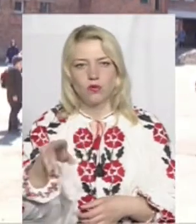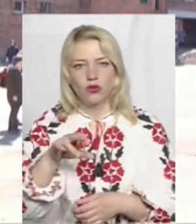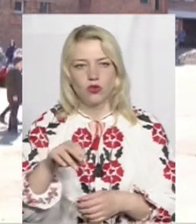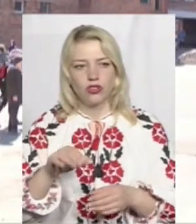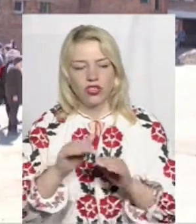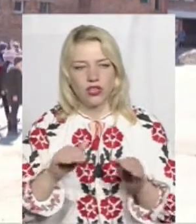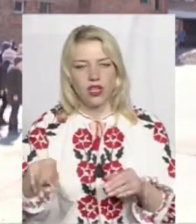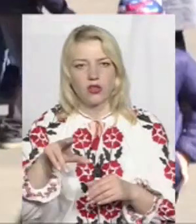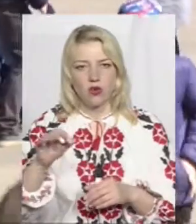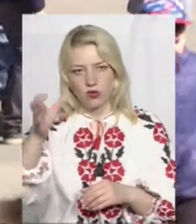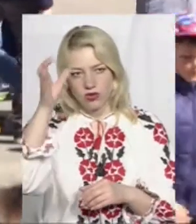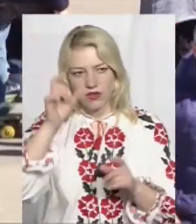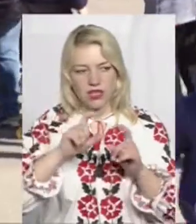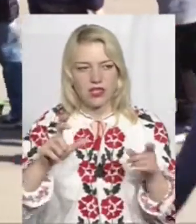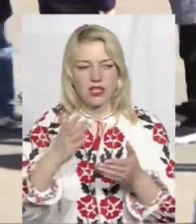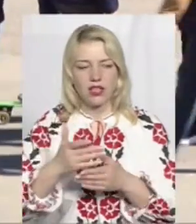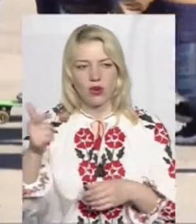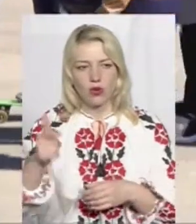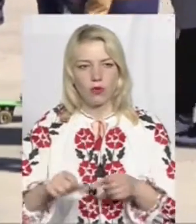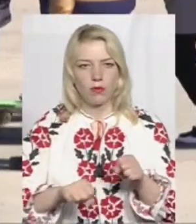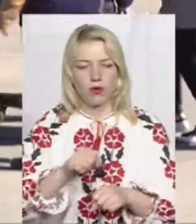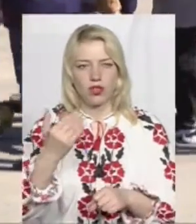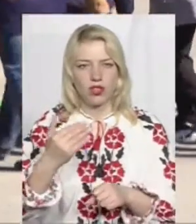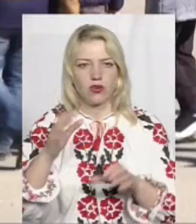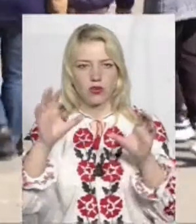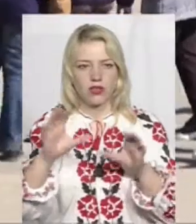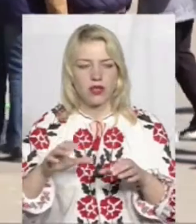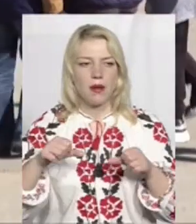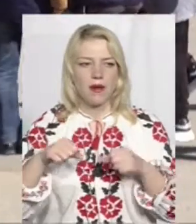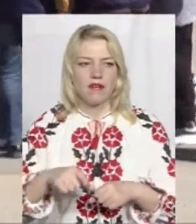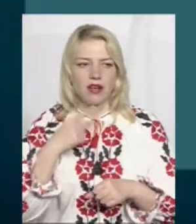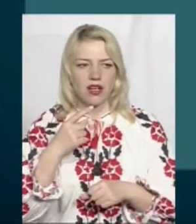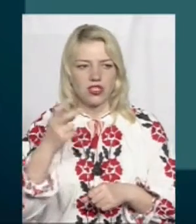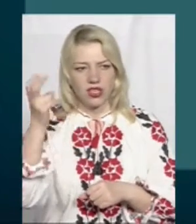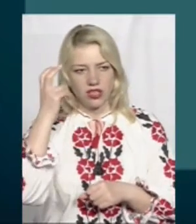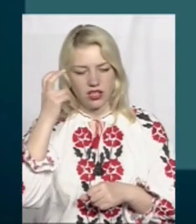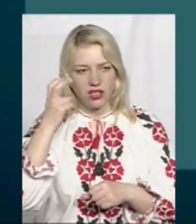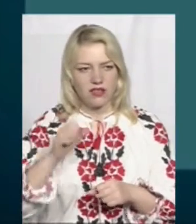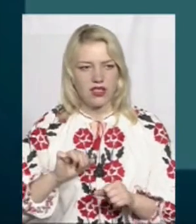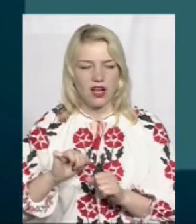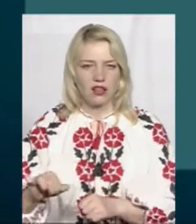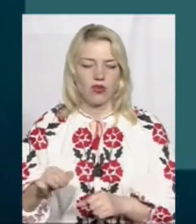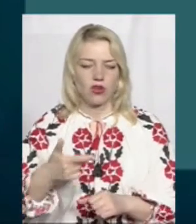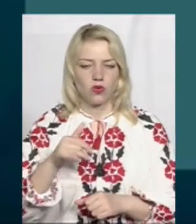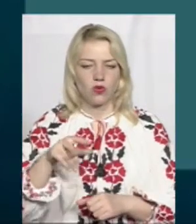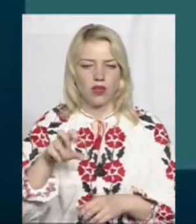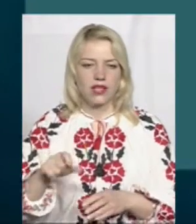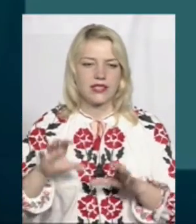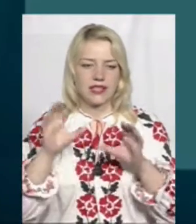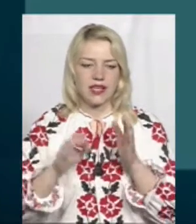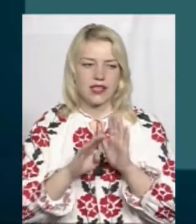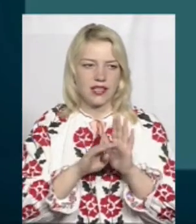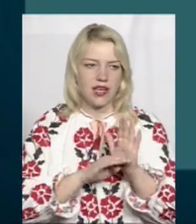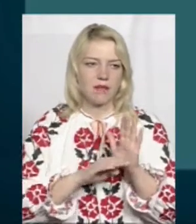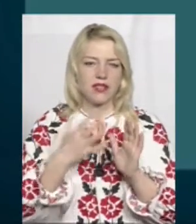закладів є грубим порушенням їхніх конституційних прав, каже київський адвокат Сергій Гола. Стаття 53 Конституції України